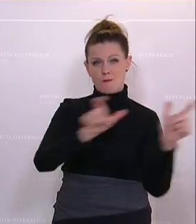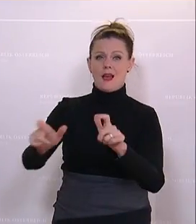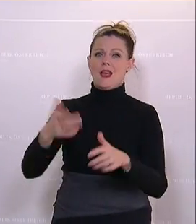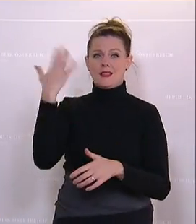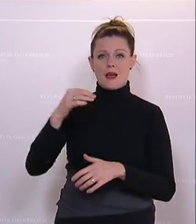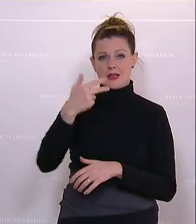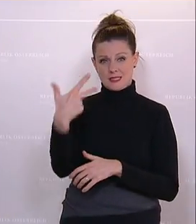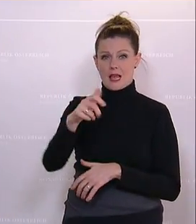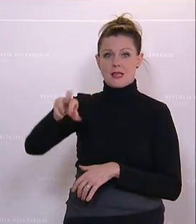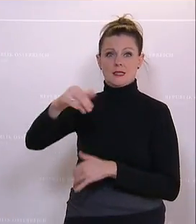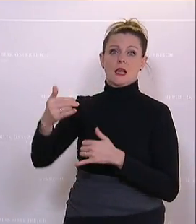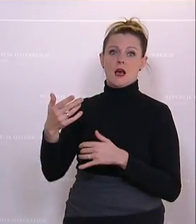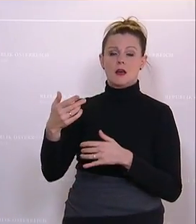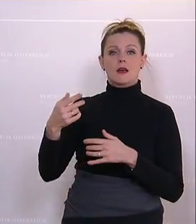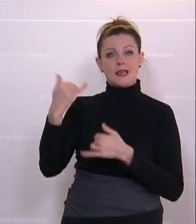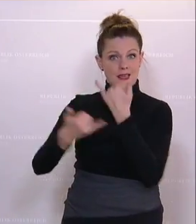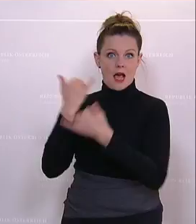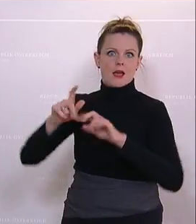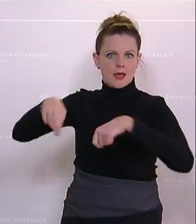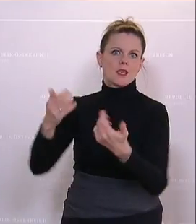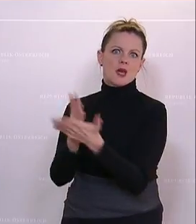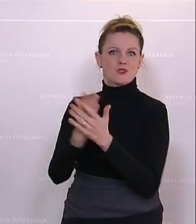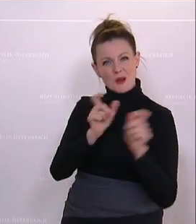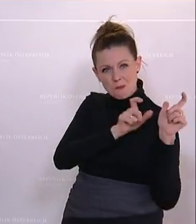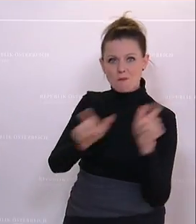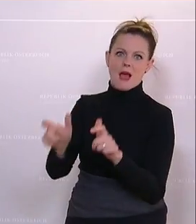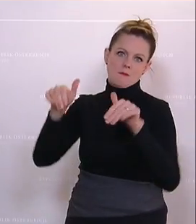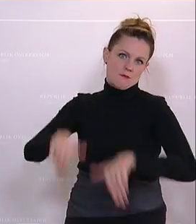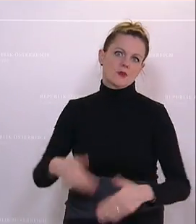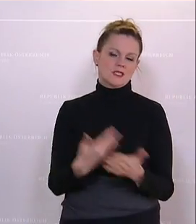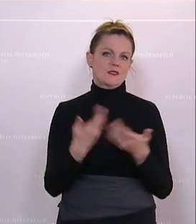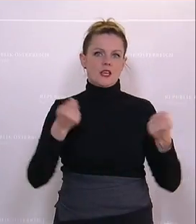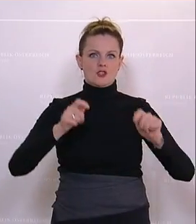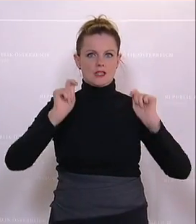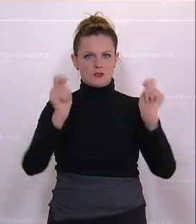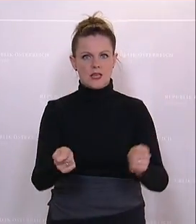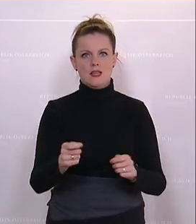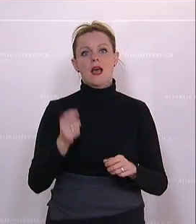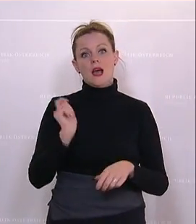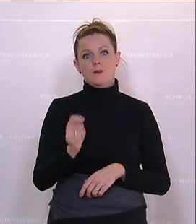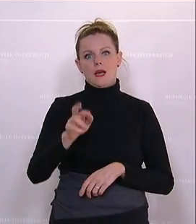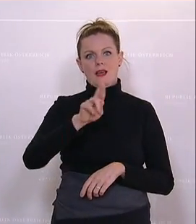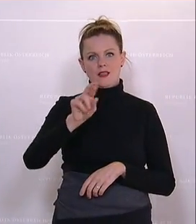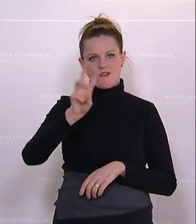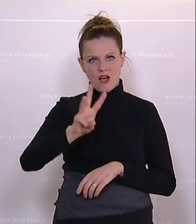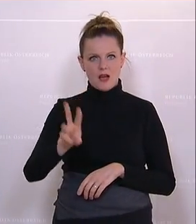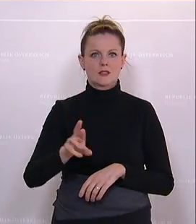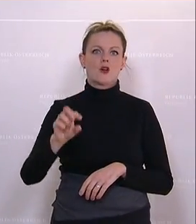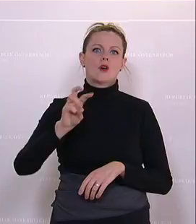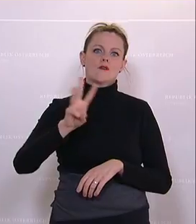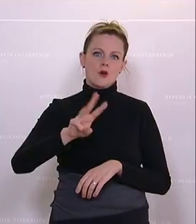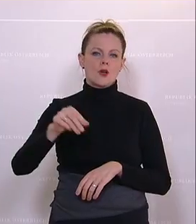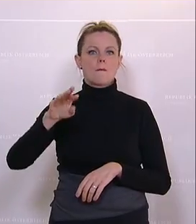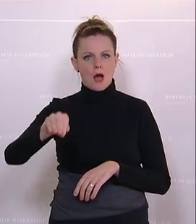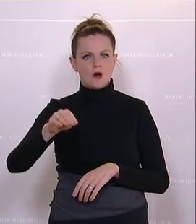-Jahren des vorigen Jahrhunderts schon gegeben, meine Damen und Herren. Aber dazu möchte ich jetzt einen Entschließungsantrag der Abgeordneten Pamela Rinder-Wagner, August Wögang, Sigrid